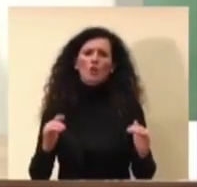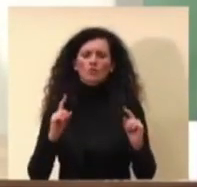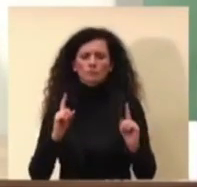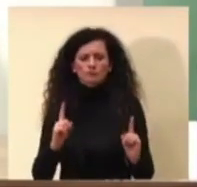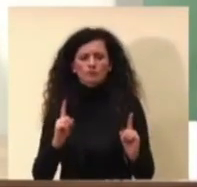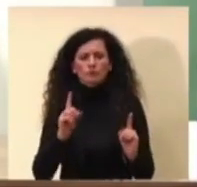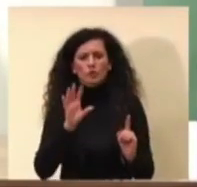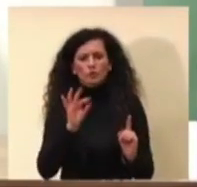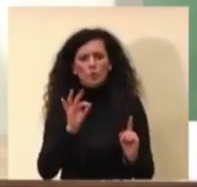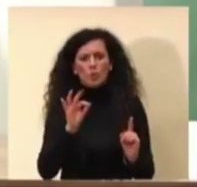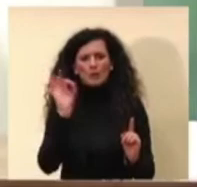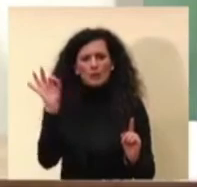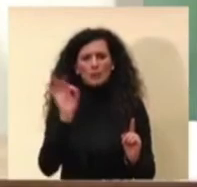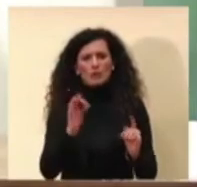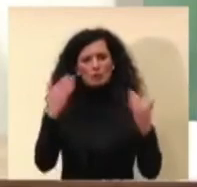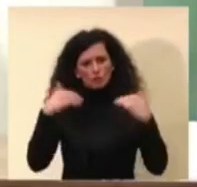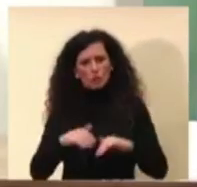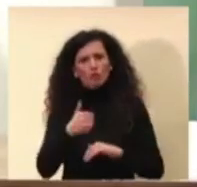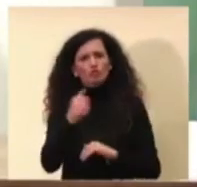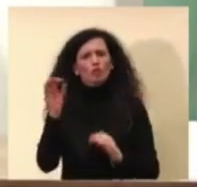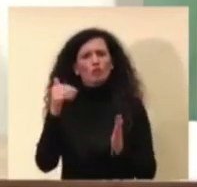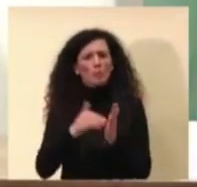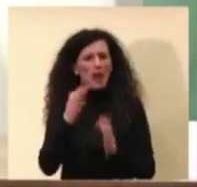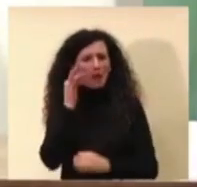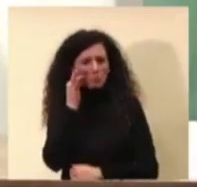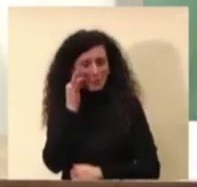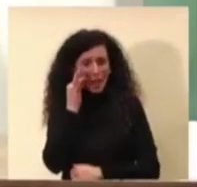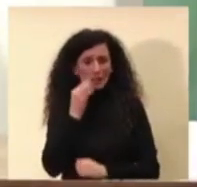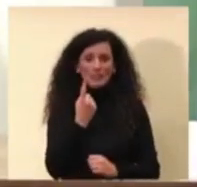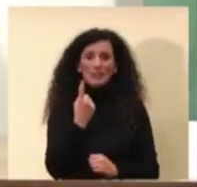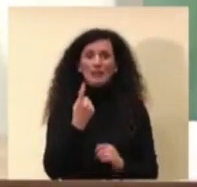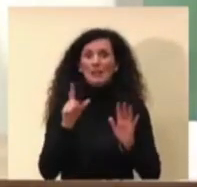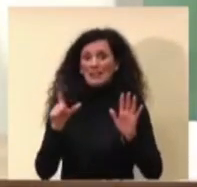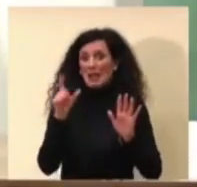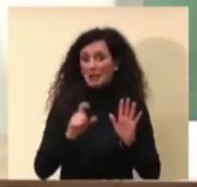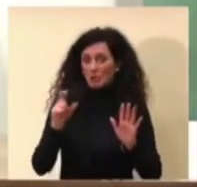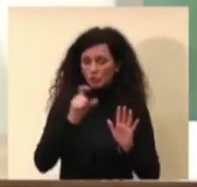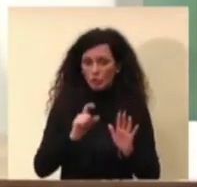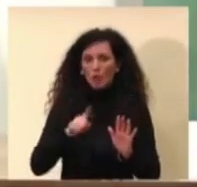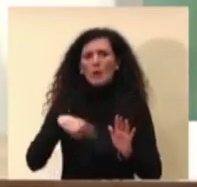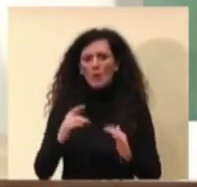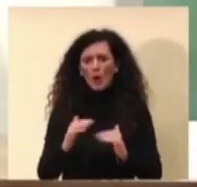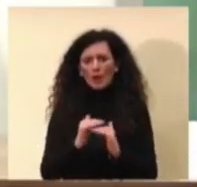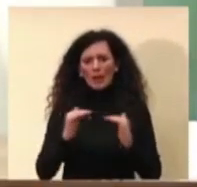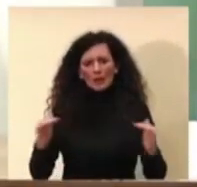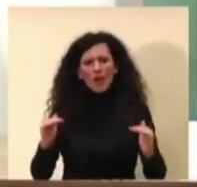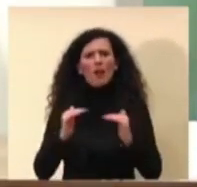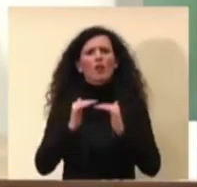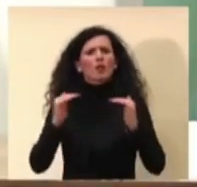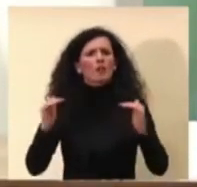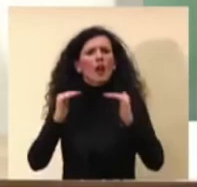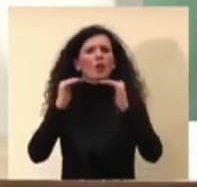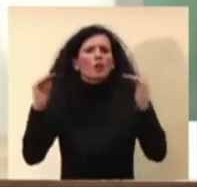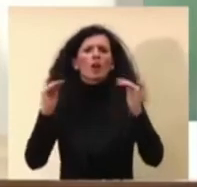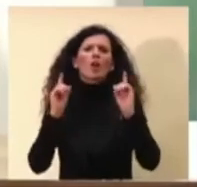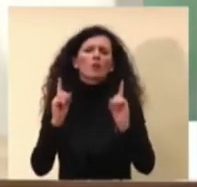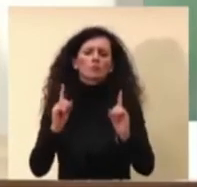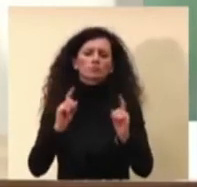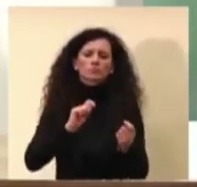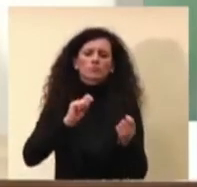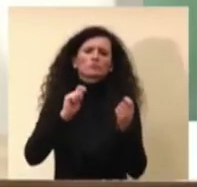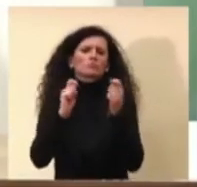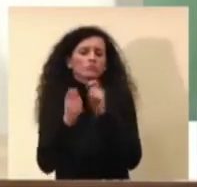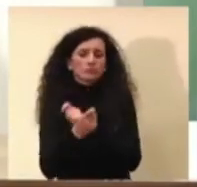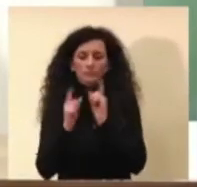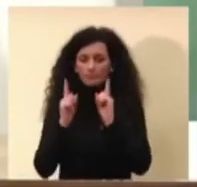50 per 100 mila abitanti nei sette giorni, poi gli altri livelli vengono modulati in funzione da una parte della